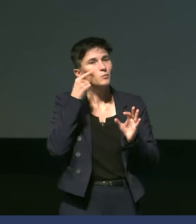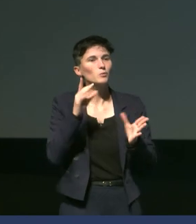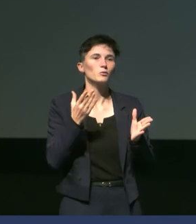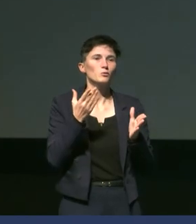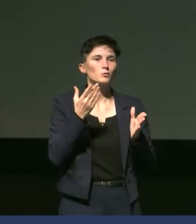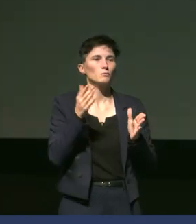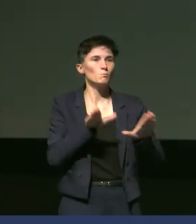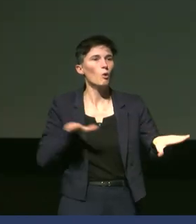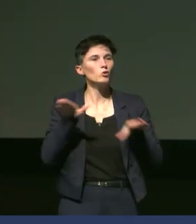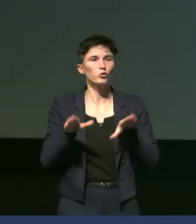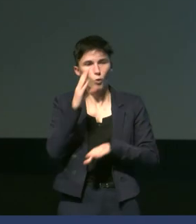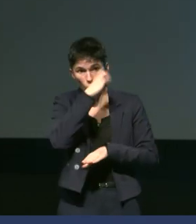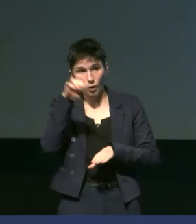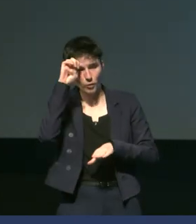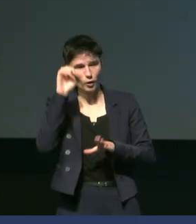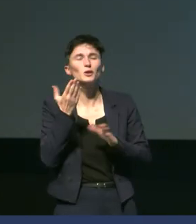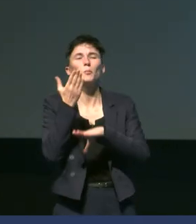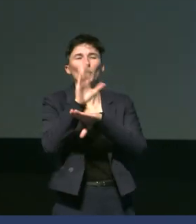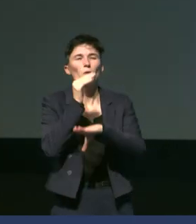très rapidement. Je voulais juste vous montrer.